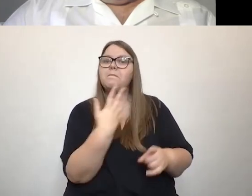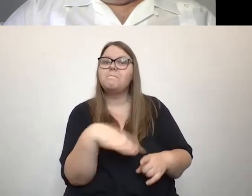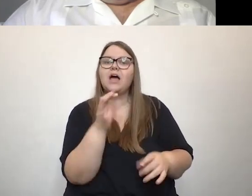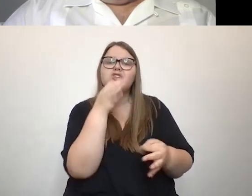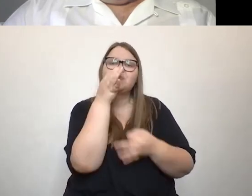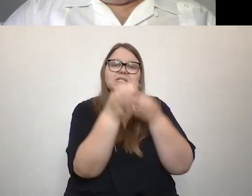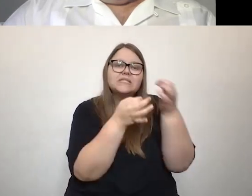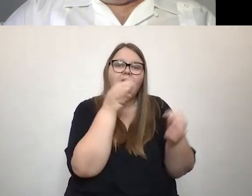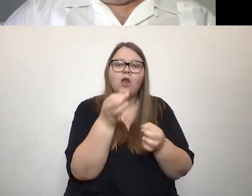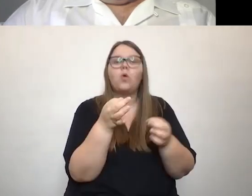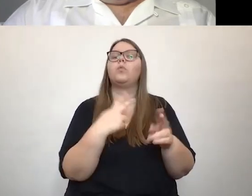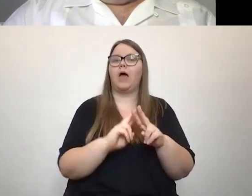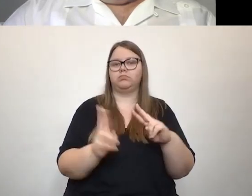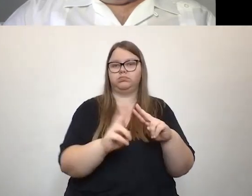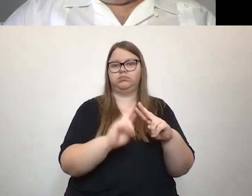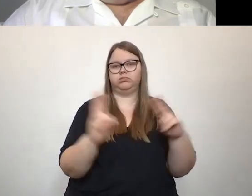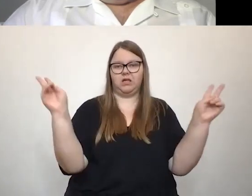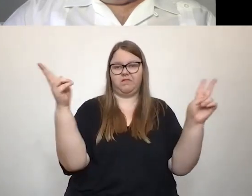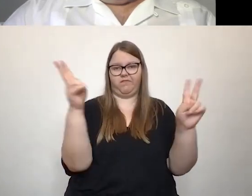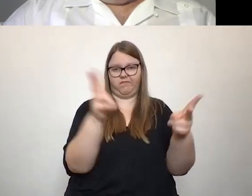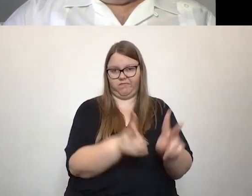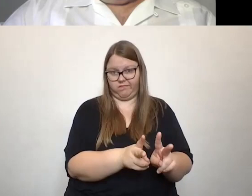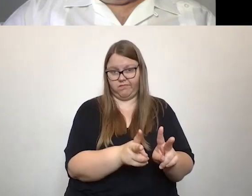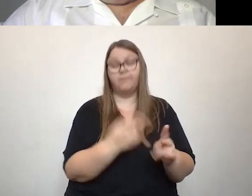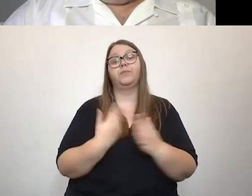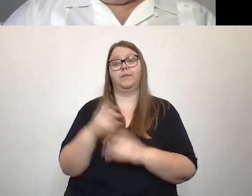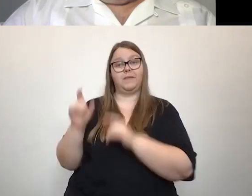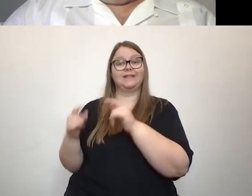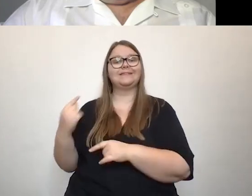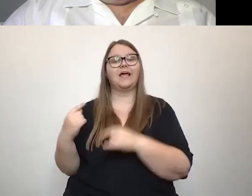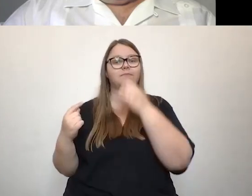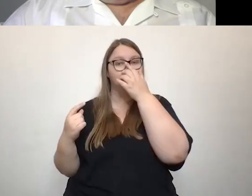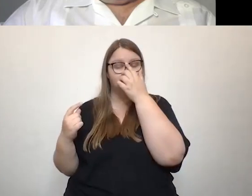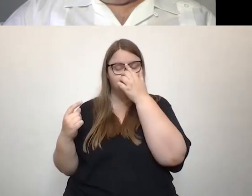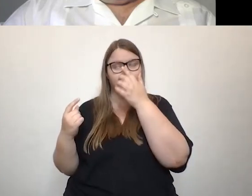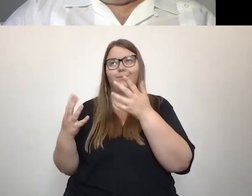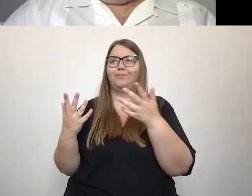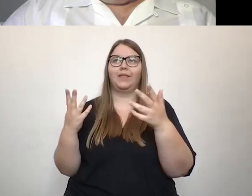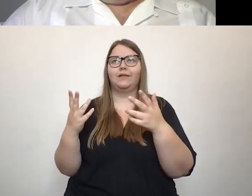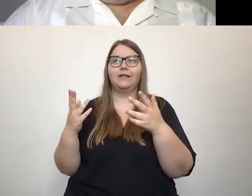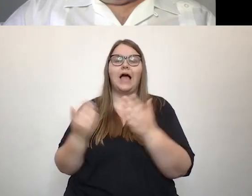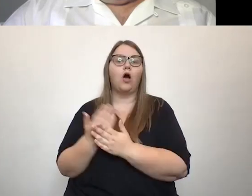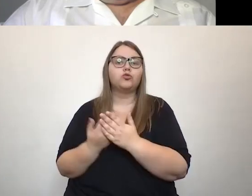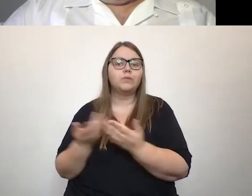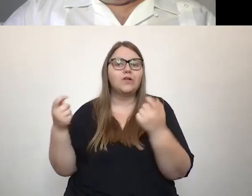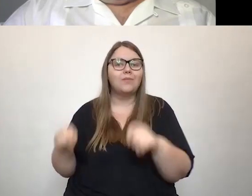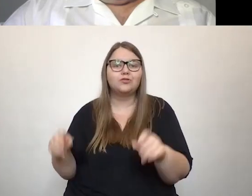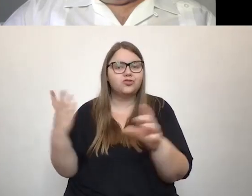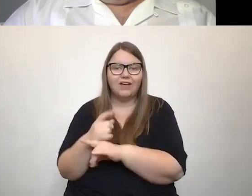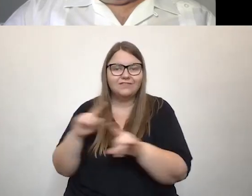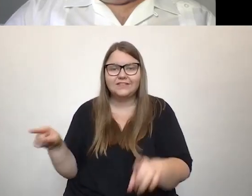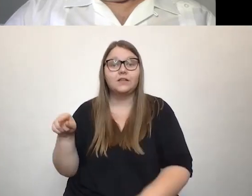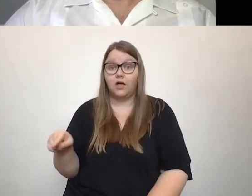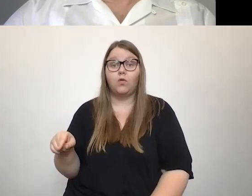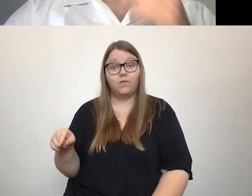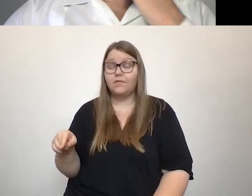werden rationalisiert, also das trifft ja auch Menschen, die zum Beispiel eben nicht, vielleicht, ja, keinen Ausbildungsabschluss geschafft haben, auch für die wird es